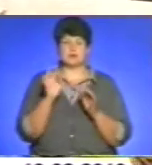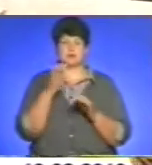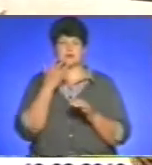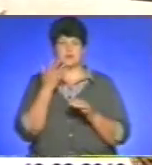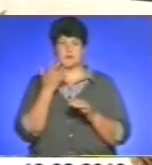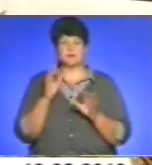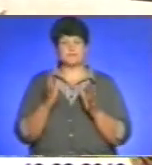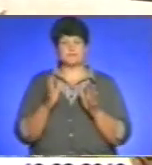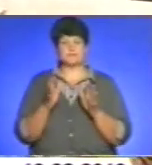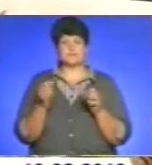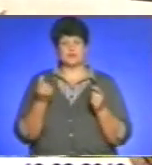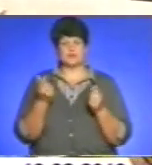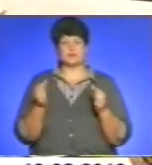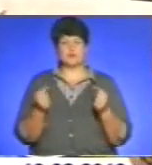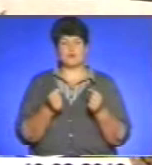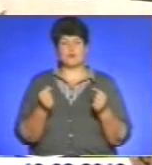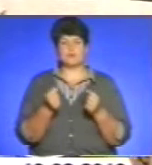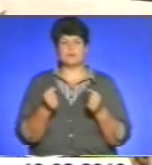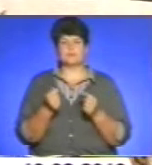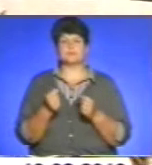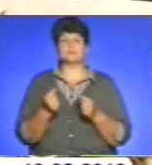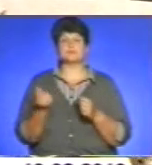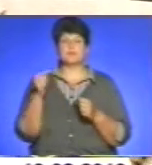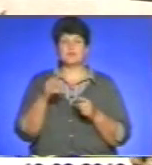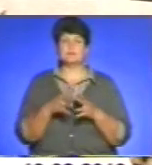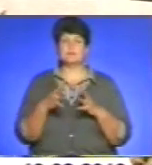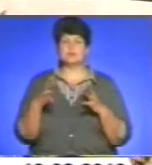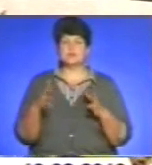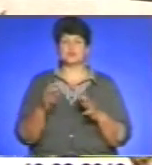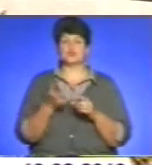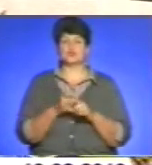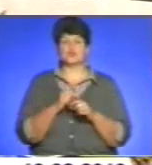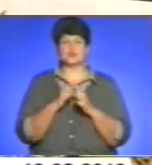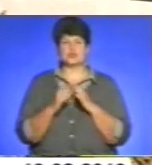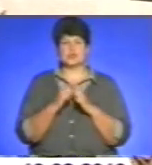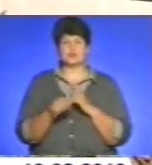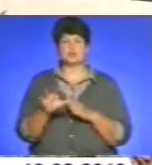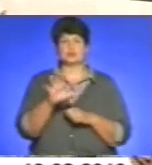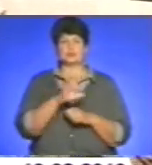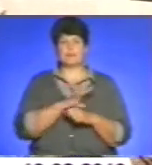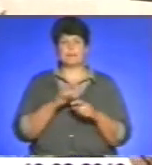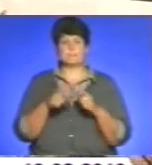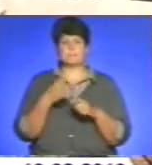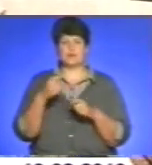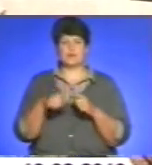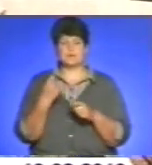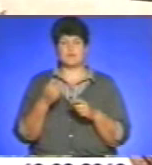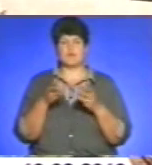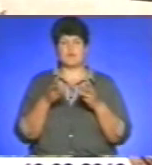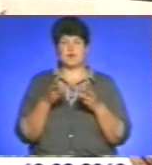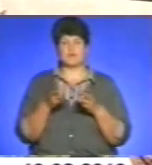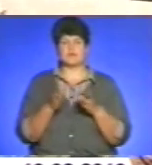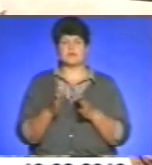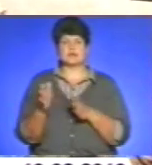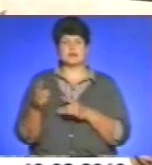тим більше, що дуже часто були поломки у паливній системі, і це